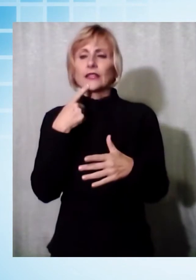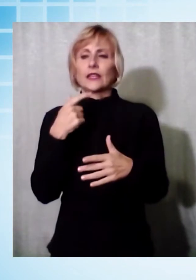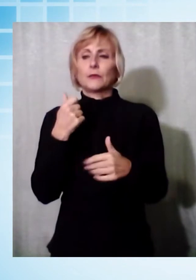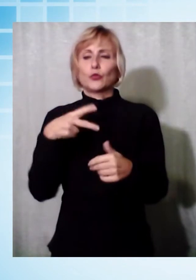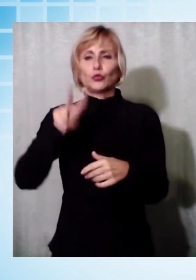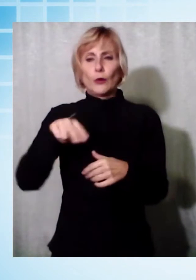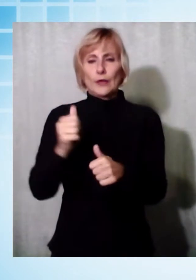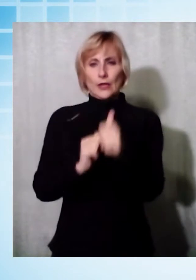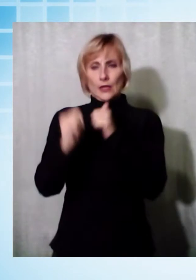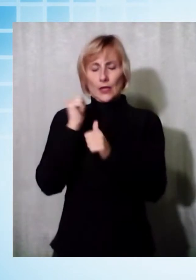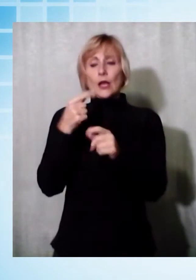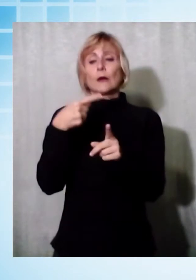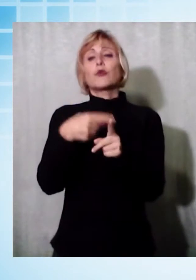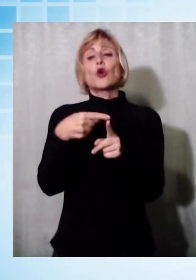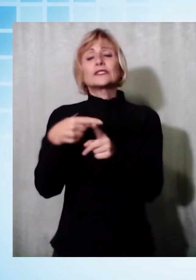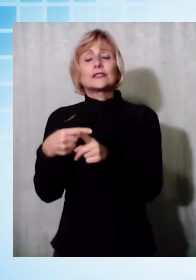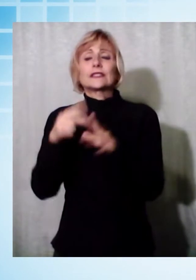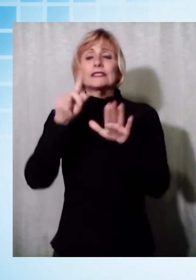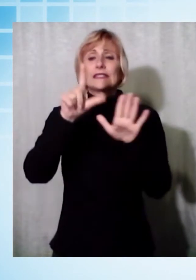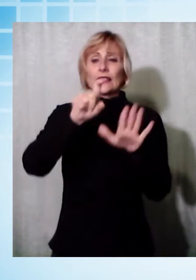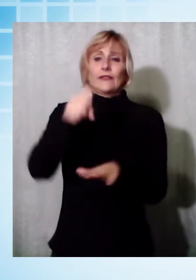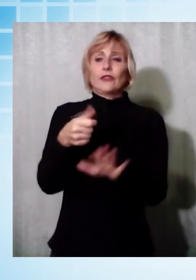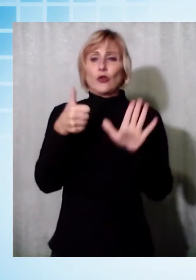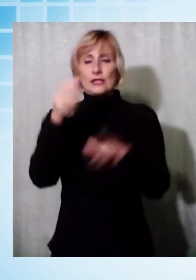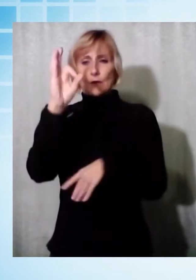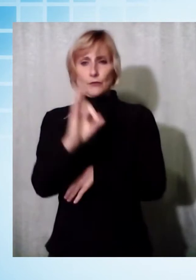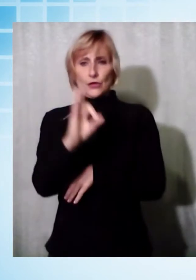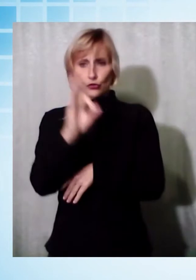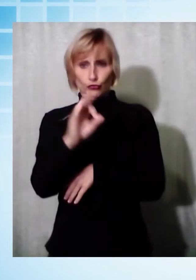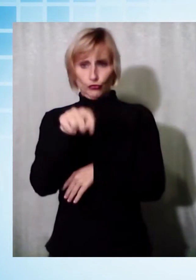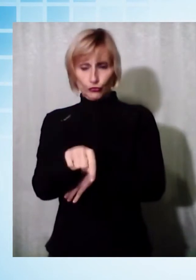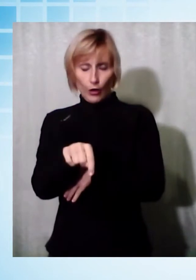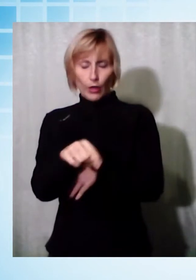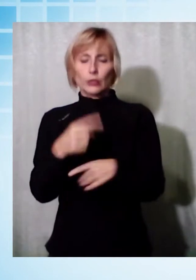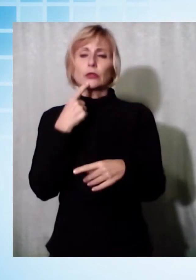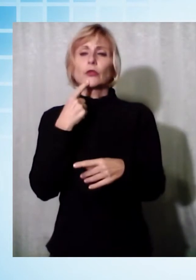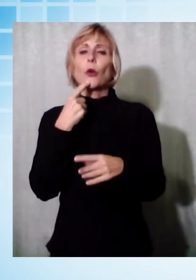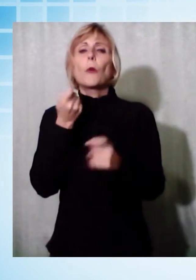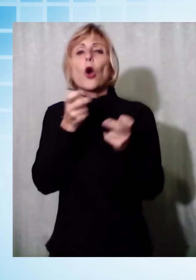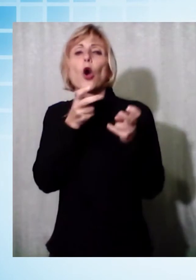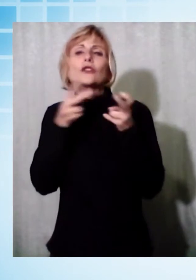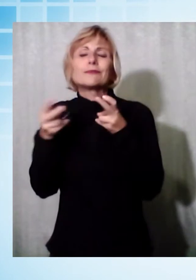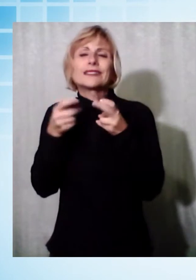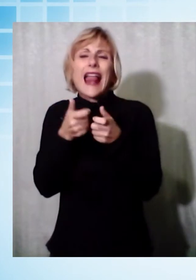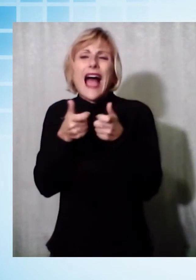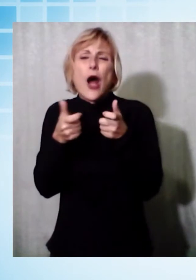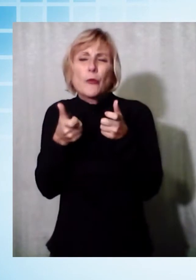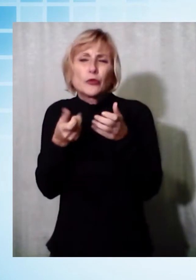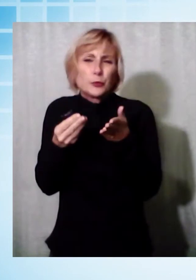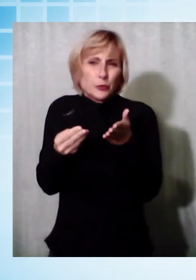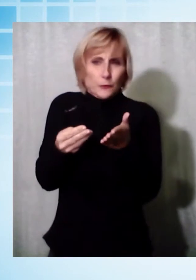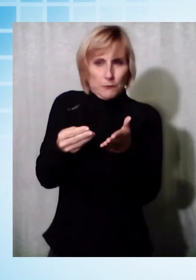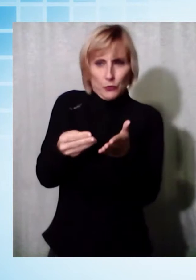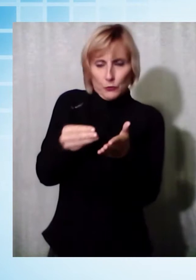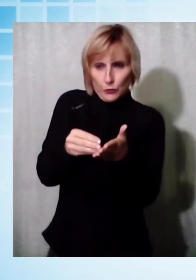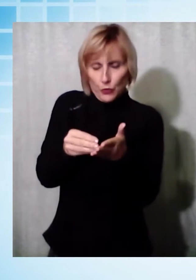di positività è del 7,6, risalgono lievemente i ricoverati, 31 i decessi, 1